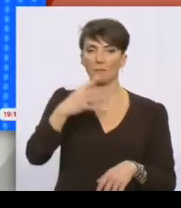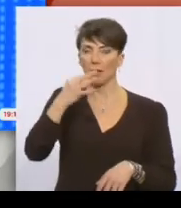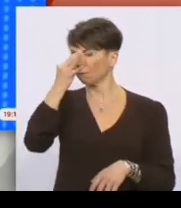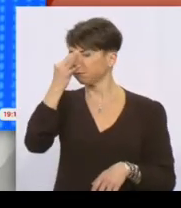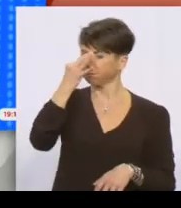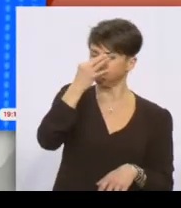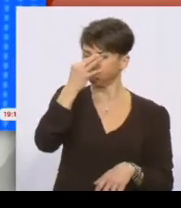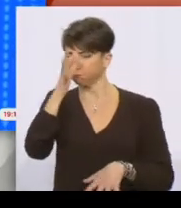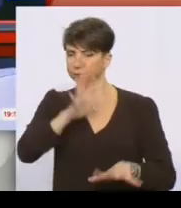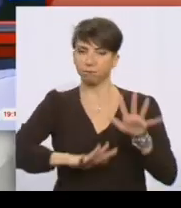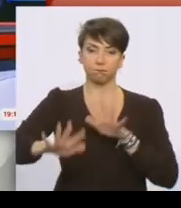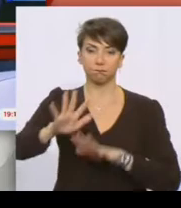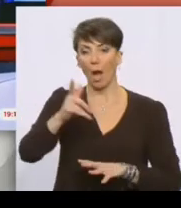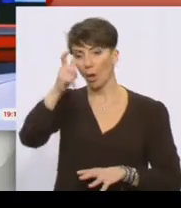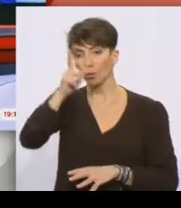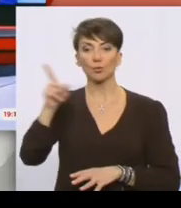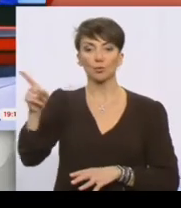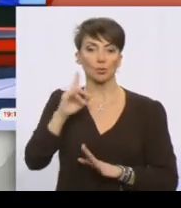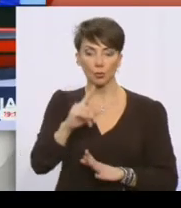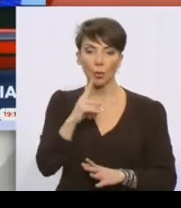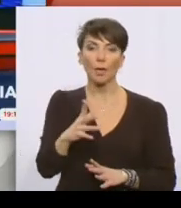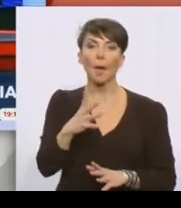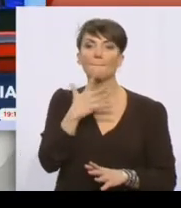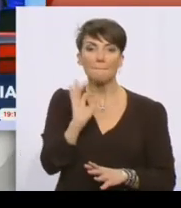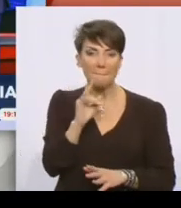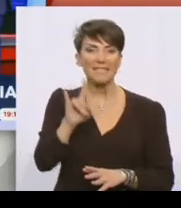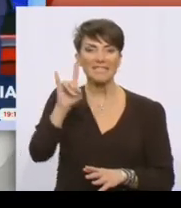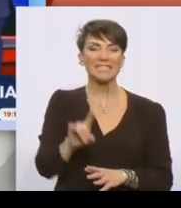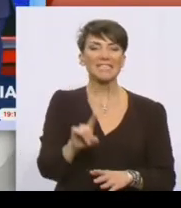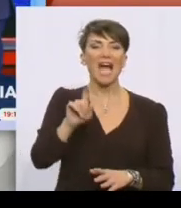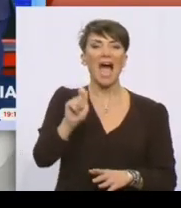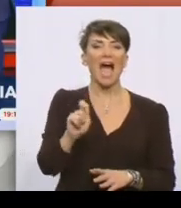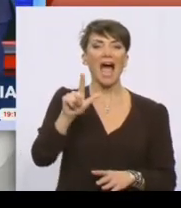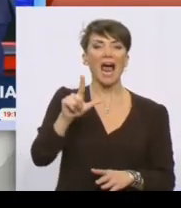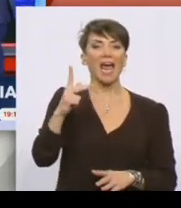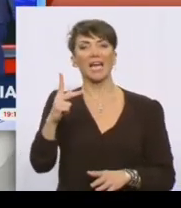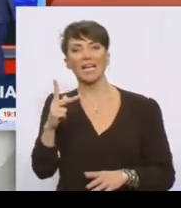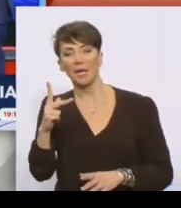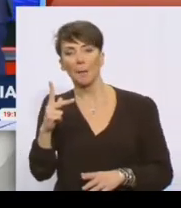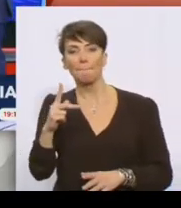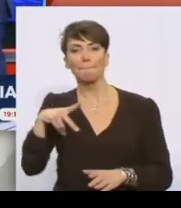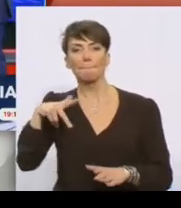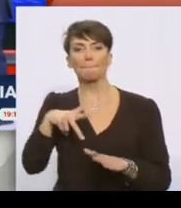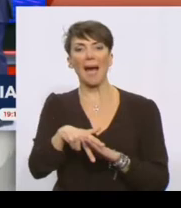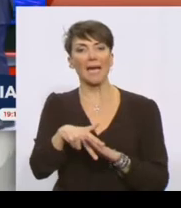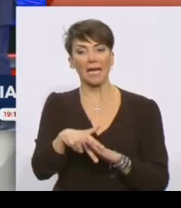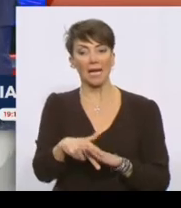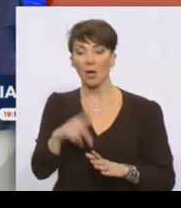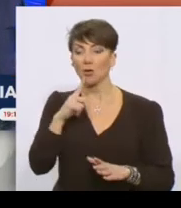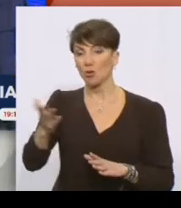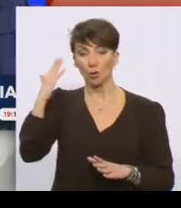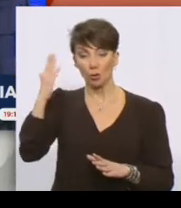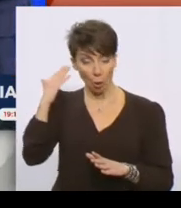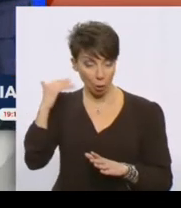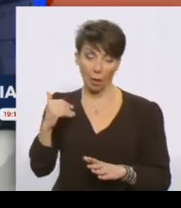Τουρκία. Θα πάμε στην Φεϊκαραβίτη, είναι το γνωστό σκάδολο με την Hulbank, η οποία φαίρεται να ξέπλαινε ειρανικά χρήματα κατά τη διάρκεια του εμπάργου.